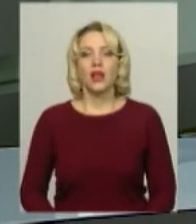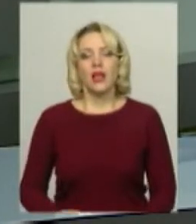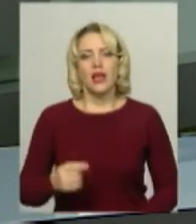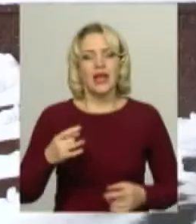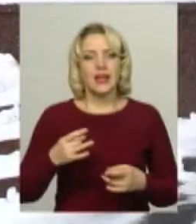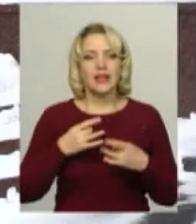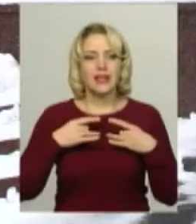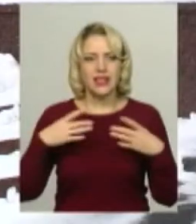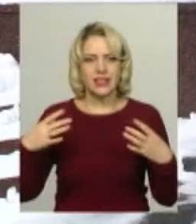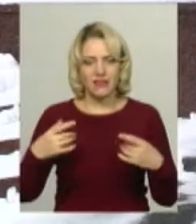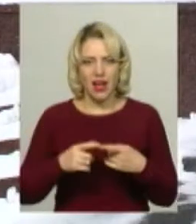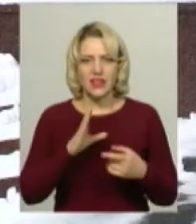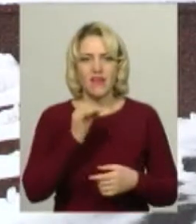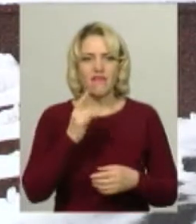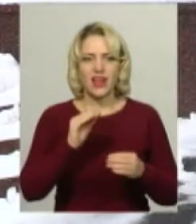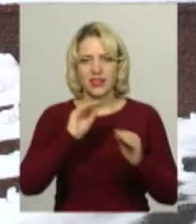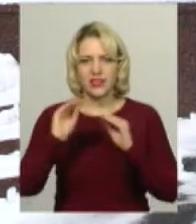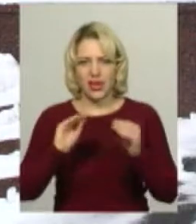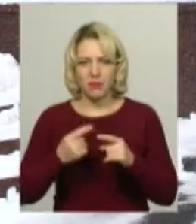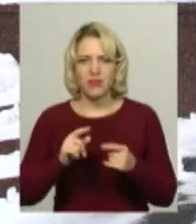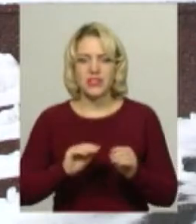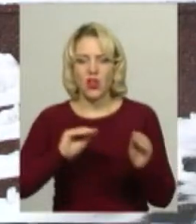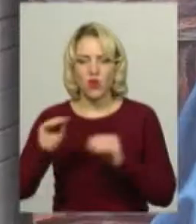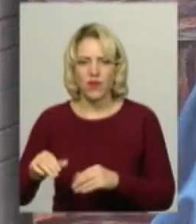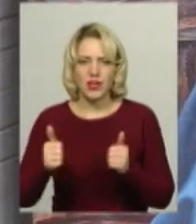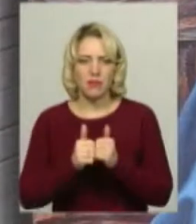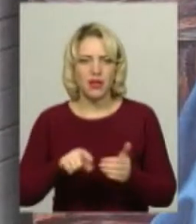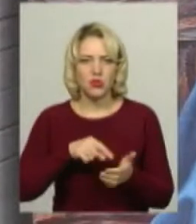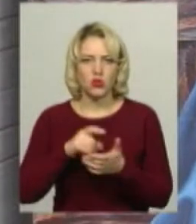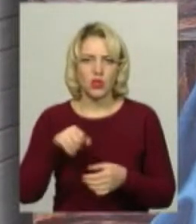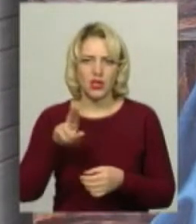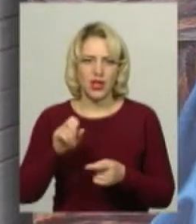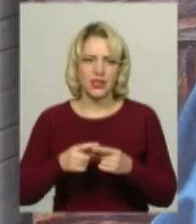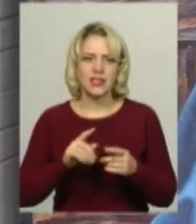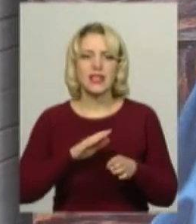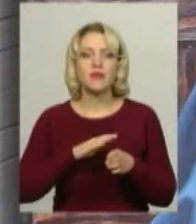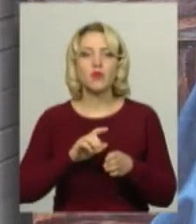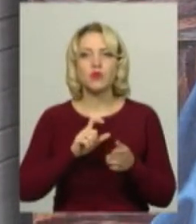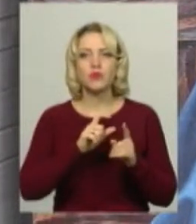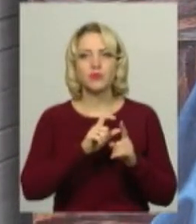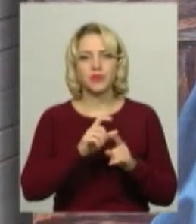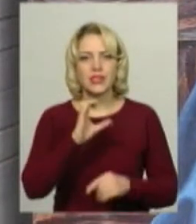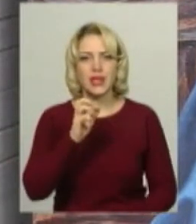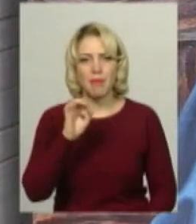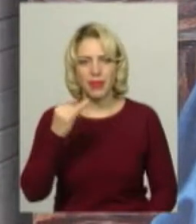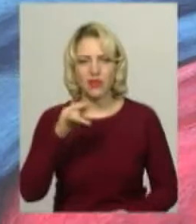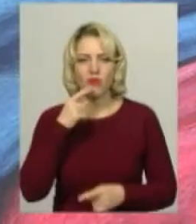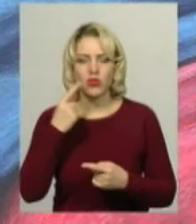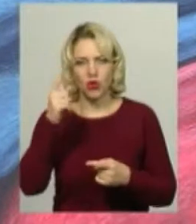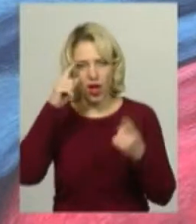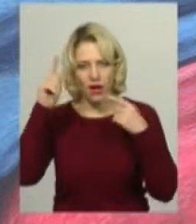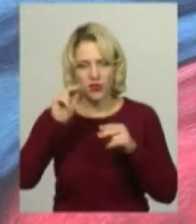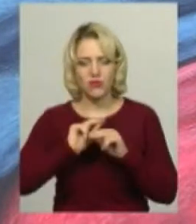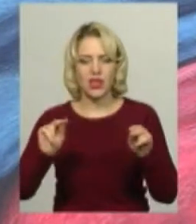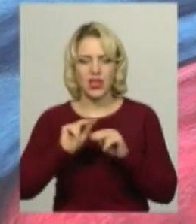встановили біля Хмельницької міської ради. За словами керуючого справами виконавчого комітету Хмельницької міської ради Юлії Сабій, його автор –